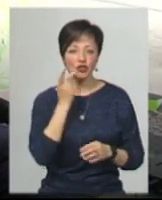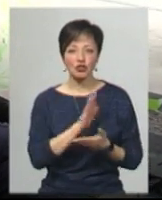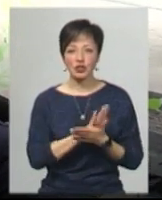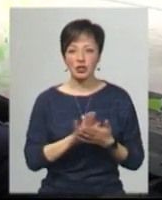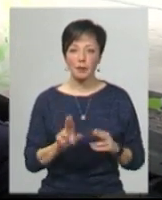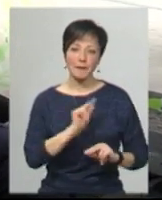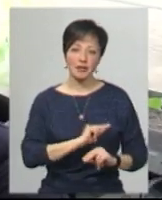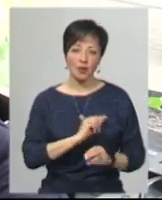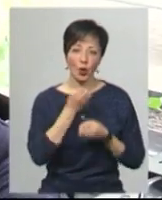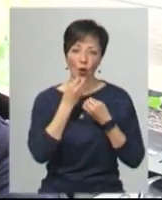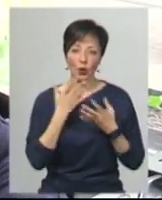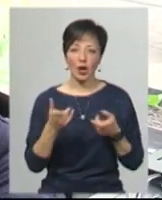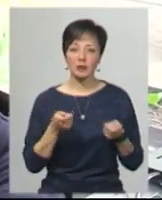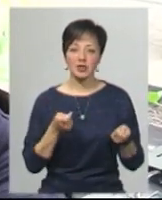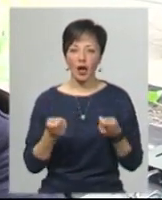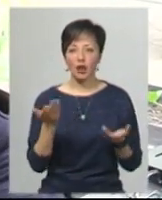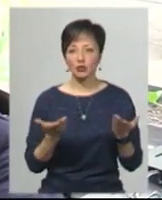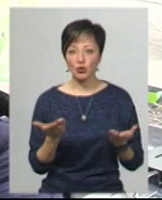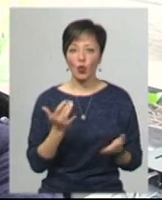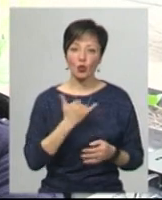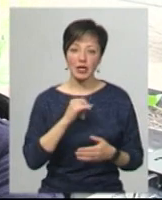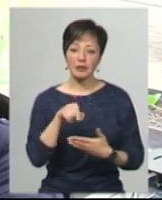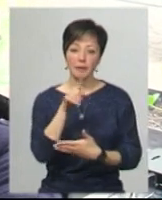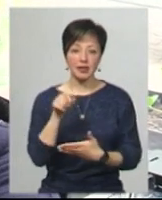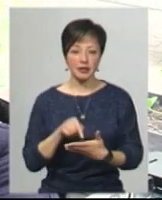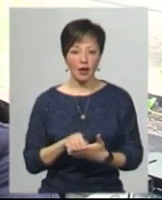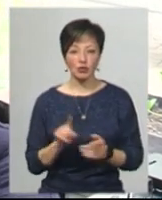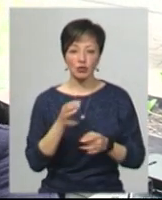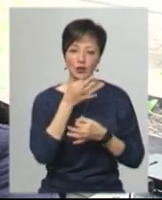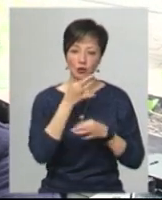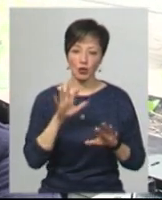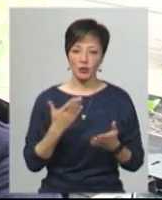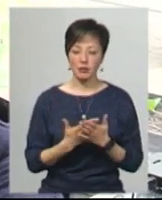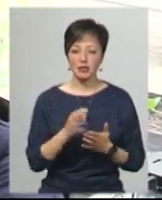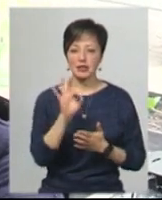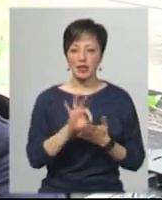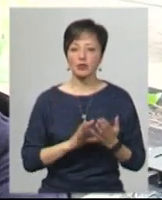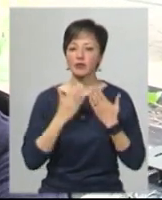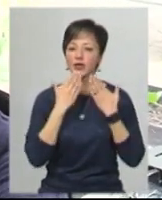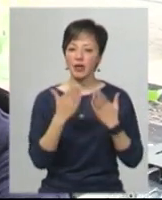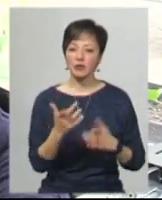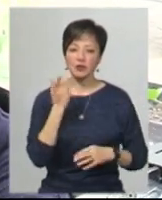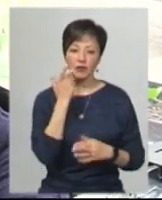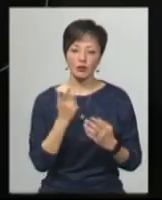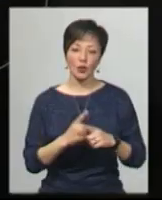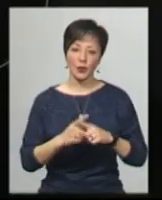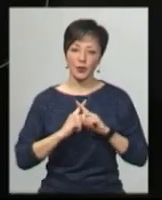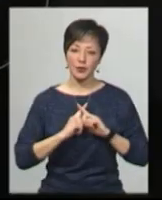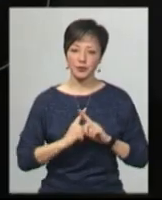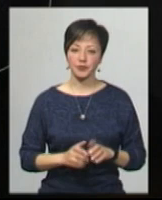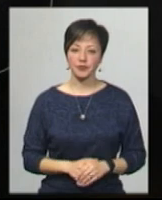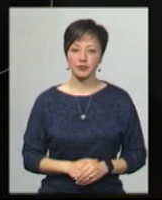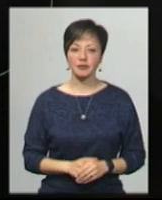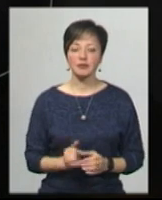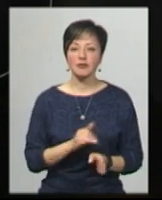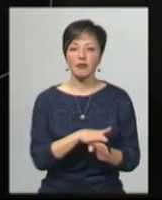хороший персонал і адміністратор. Якщо якісь є у нас запитання, чи нам щось не сподобалося, ми звертаємося і нам завжди підуть на зустріч. Задля